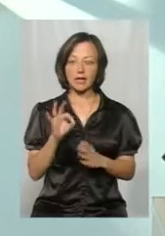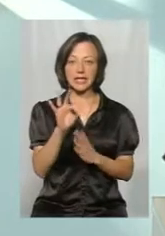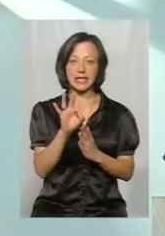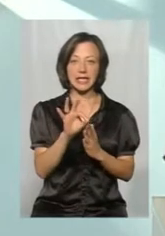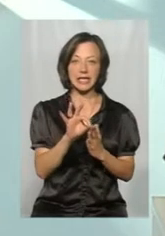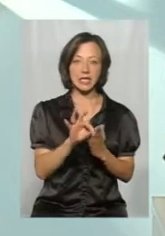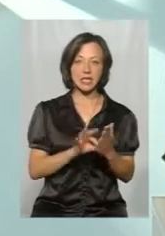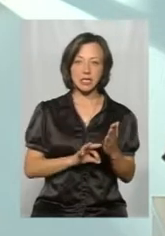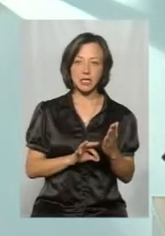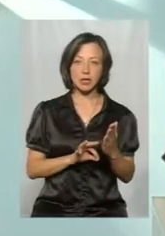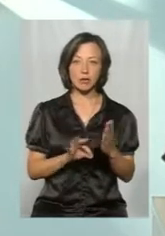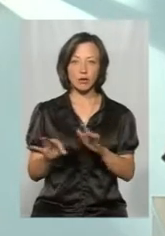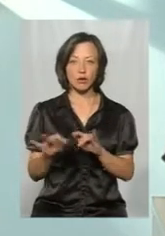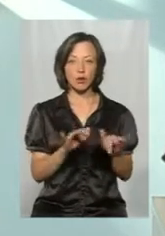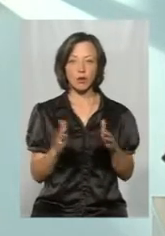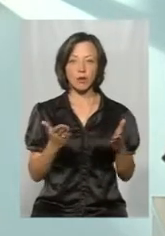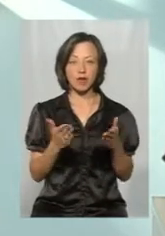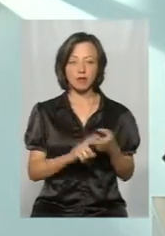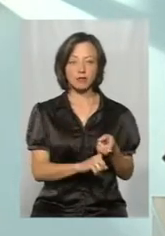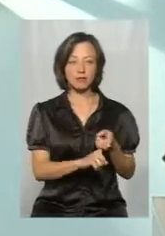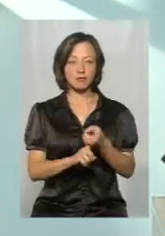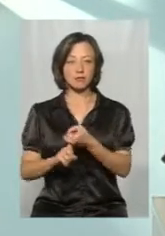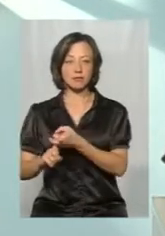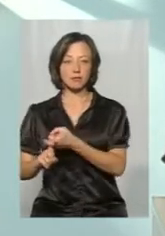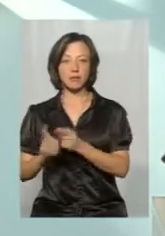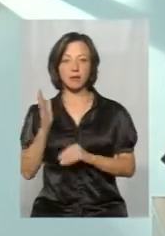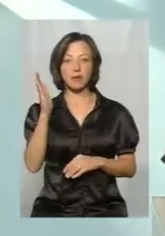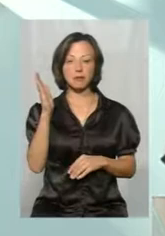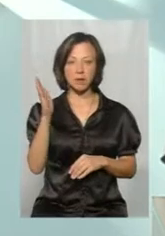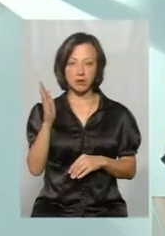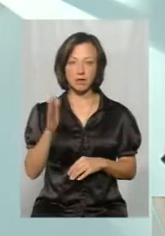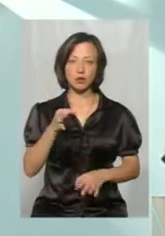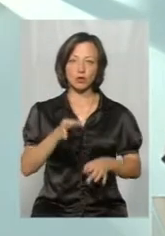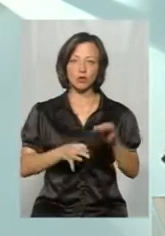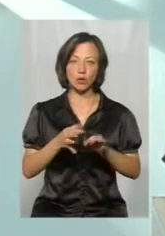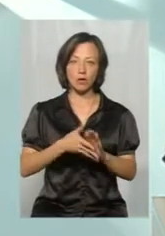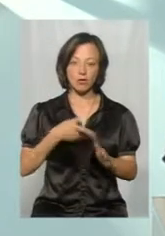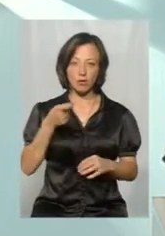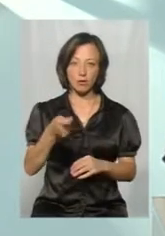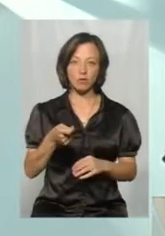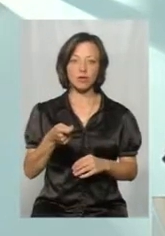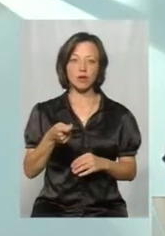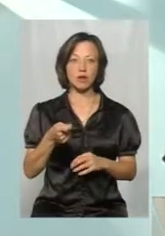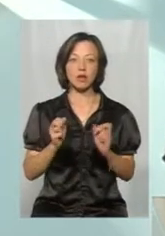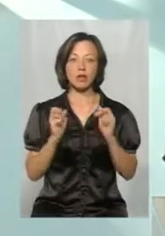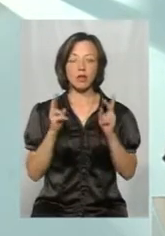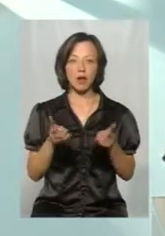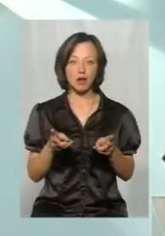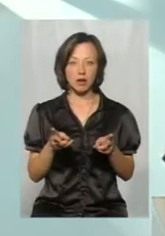такими рухами, які тягнуть за собою в перспективі і судові позови, судові позови як